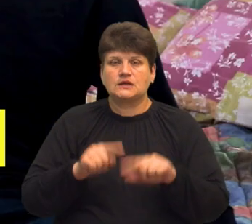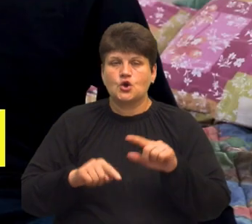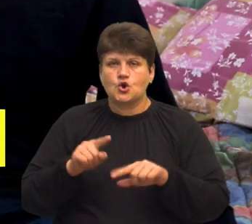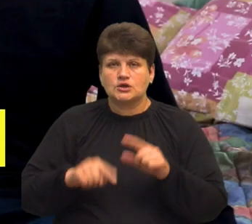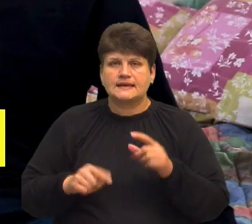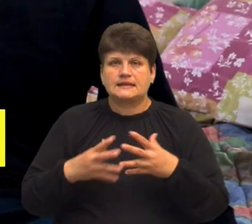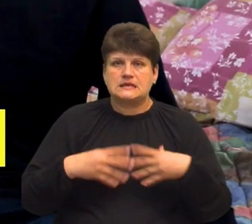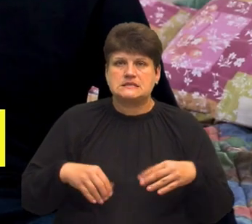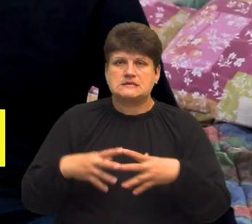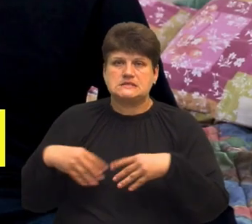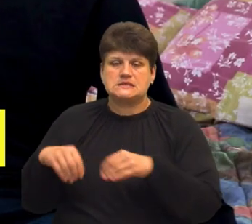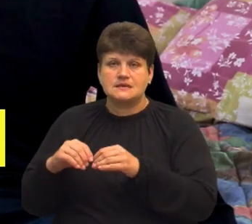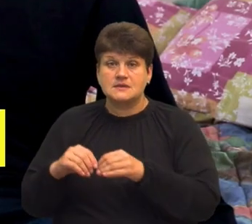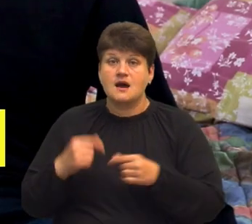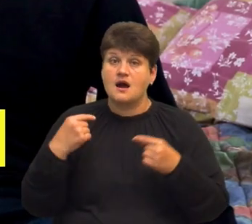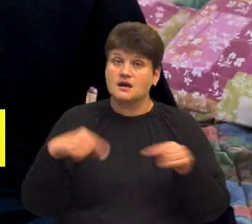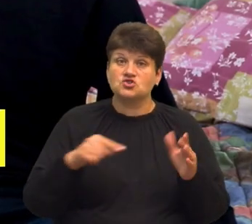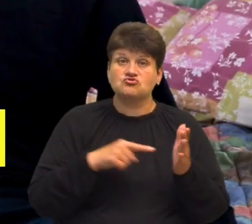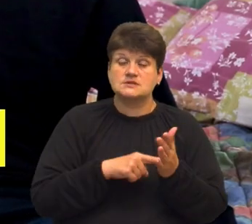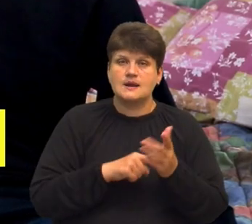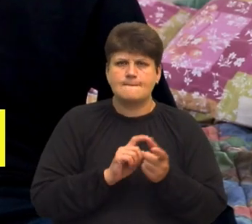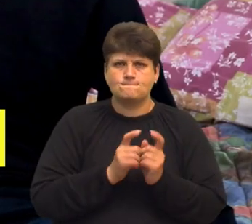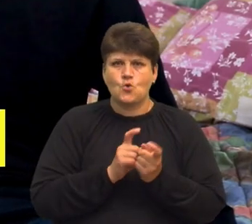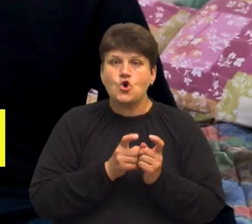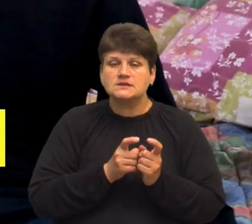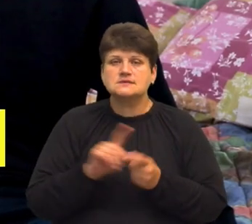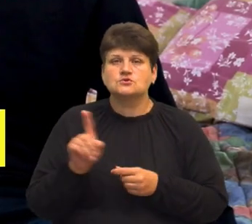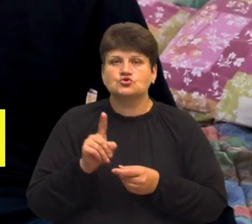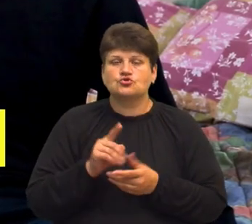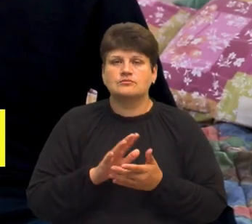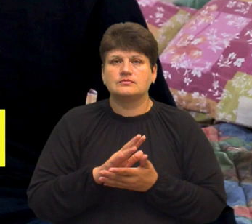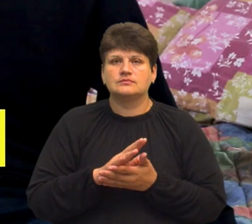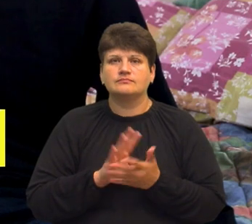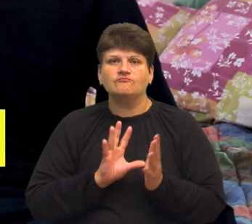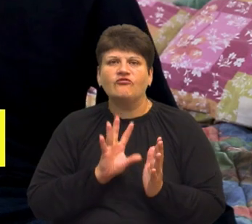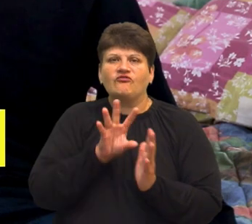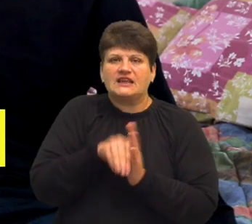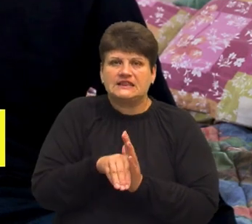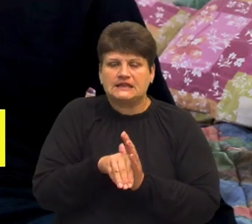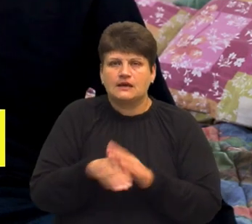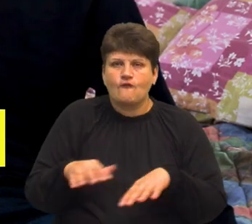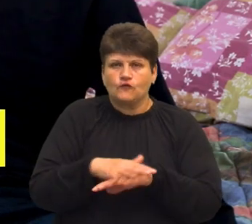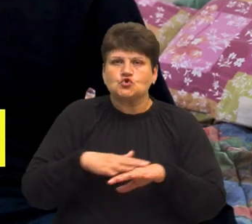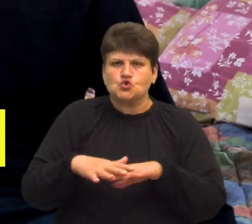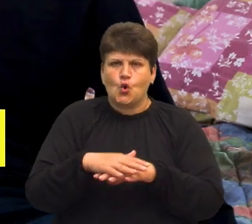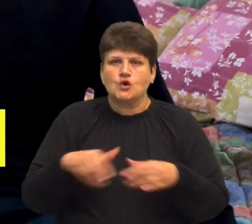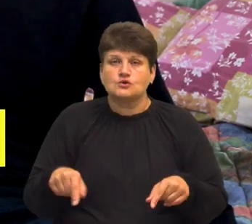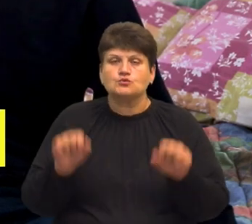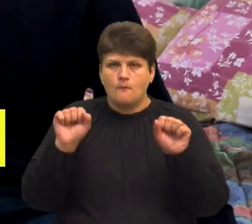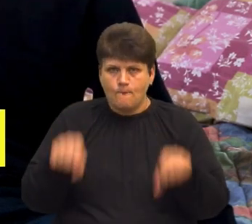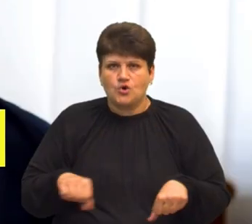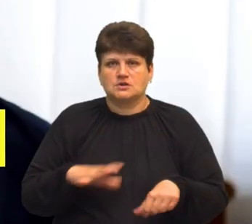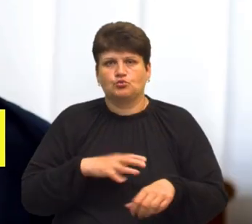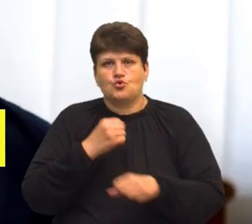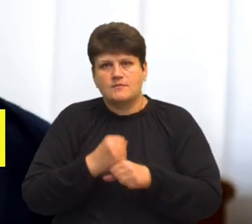А інша ціль – боротися, щоб далі війти в соціум, щоб далі можна було працювати,